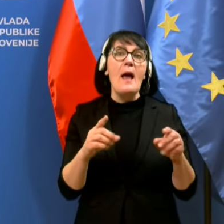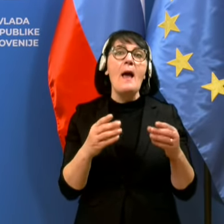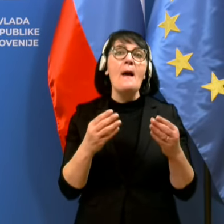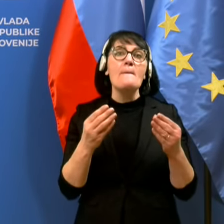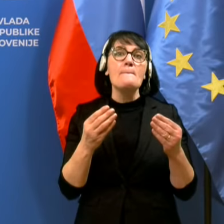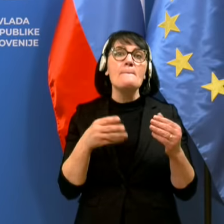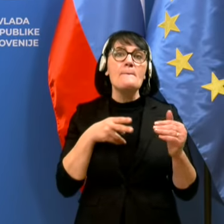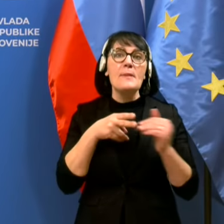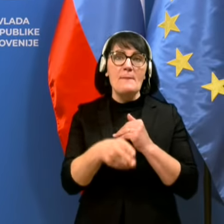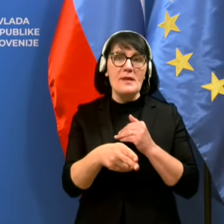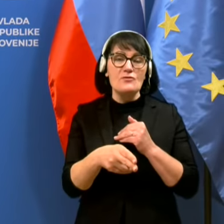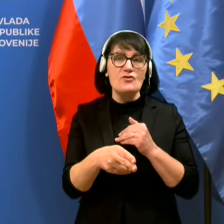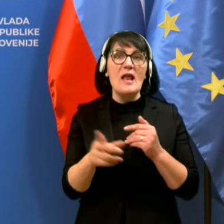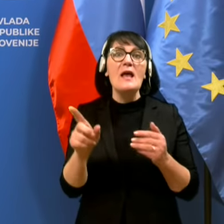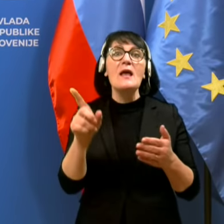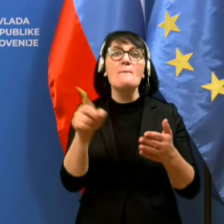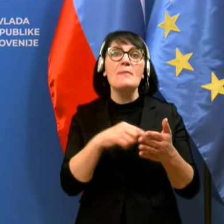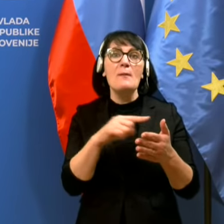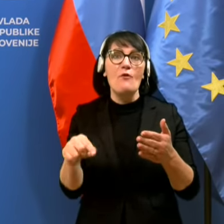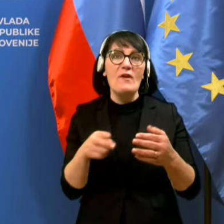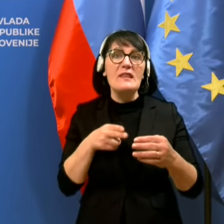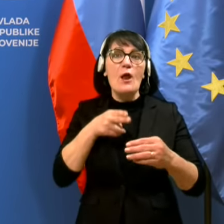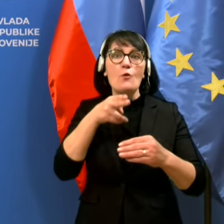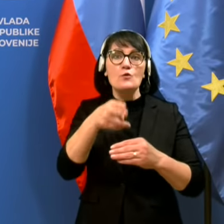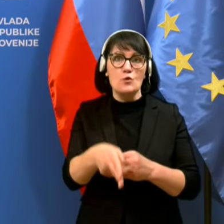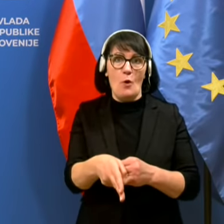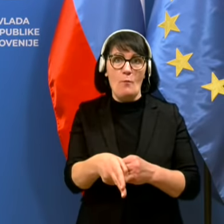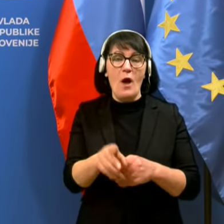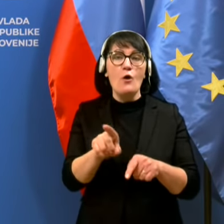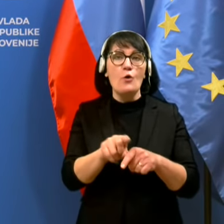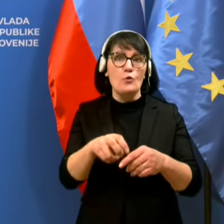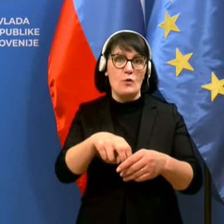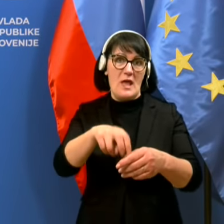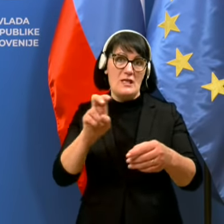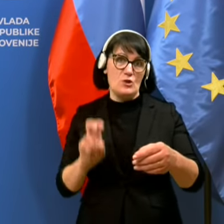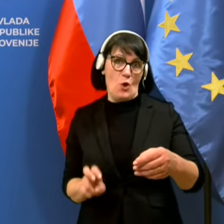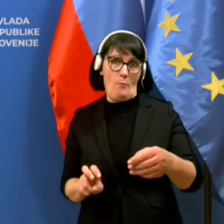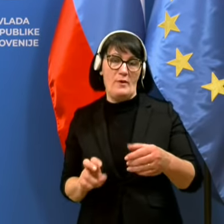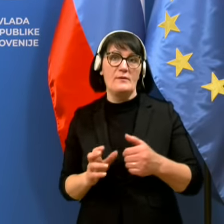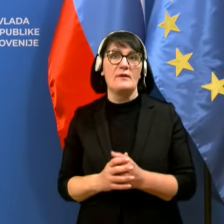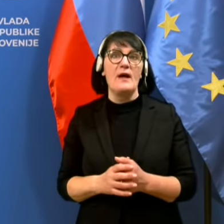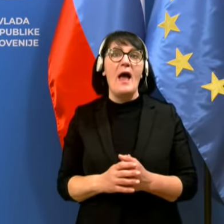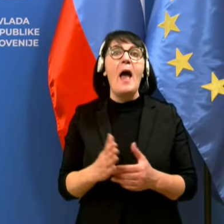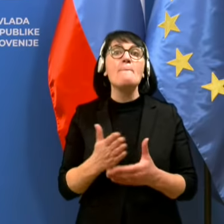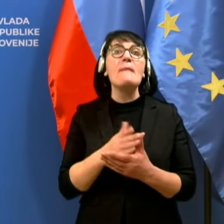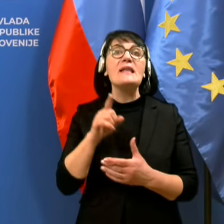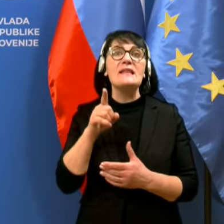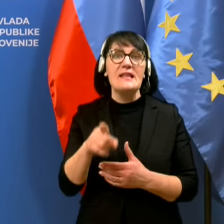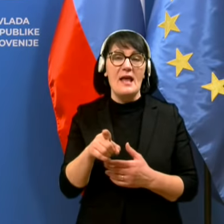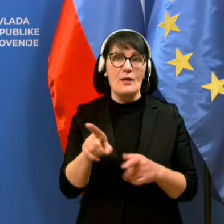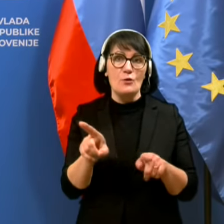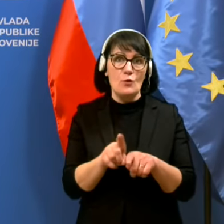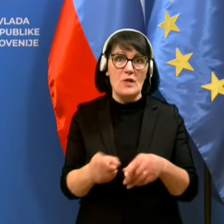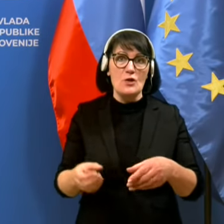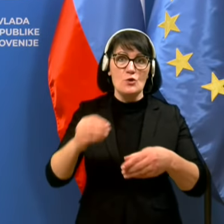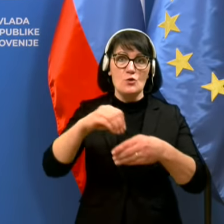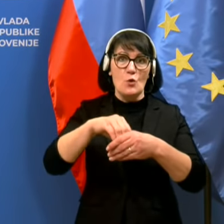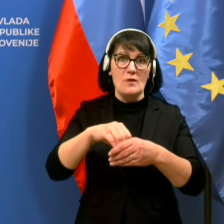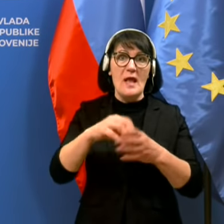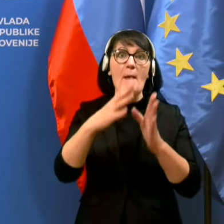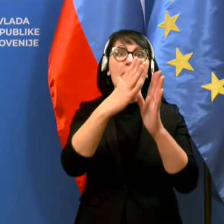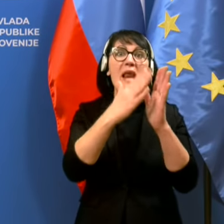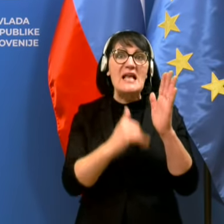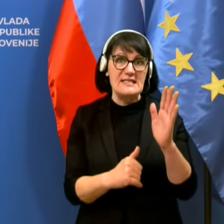preprečile in prepovedale tako stop, kot tudi stop. med nje, na primer, sodi Brazilija,